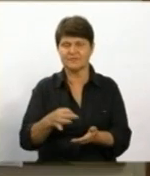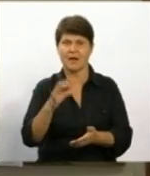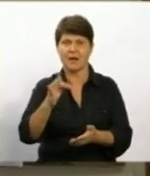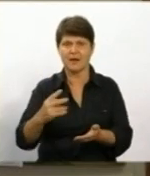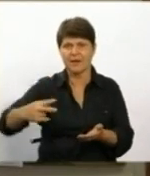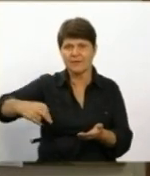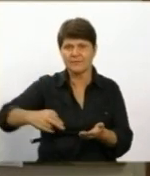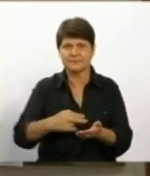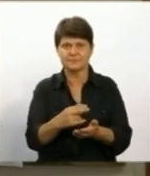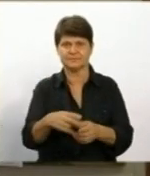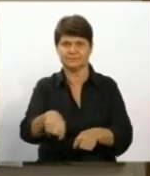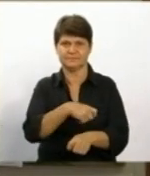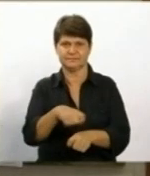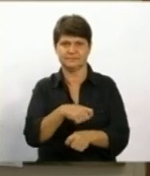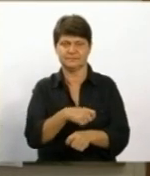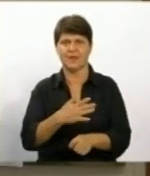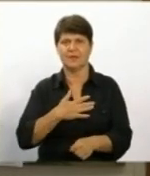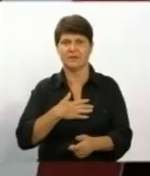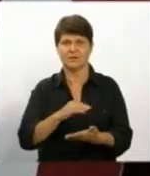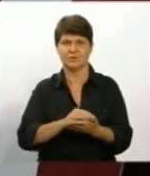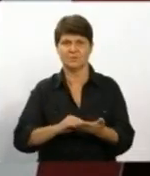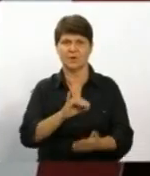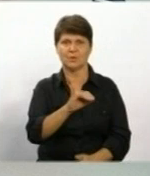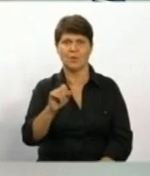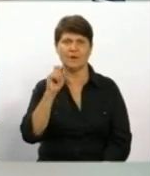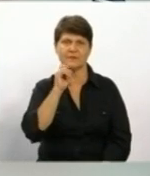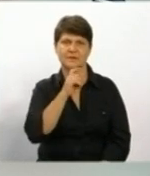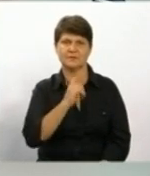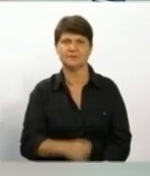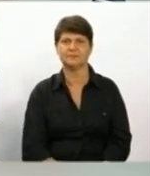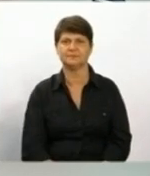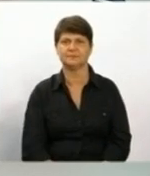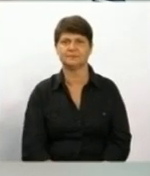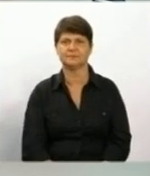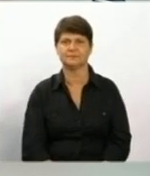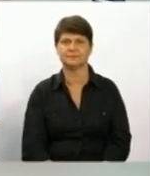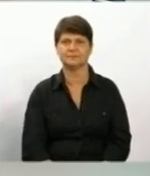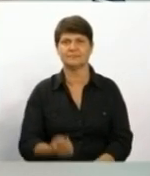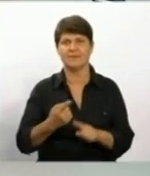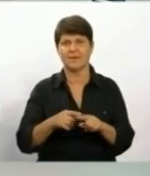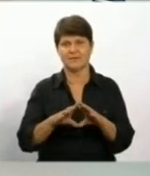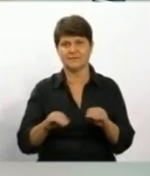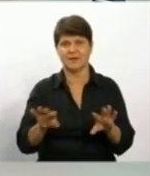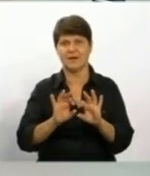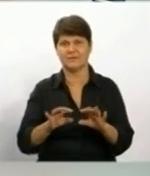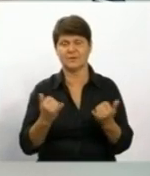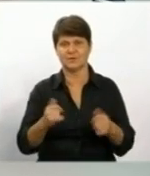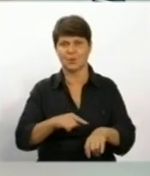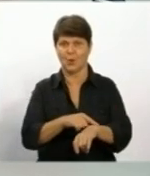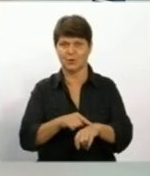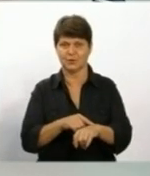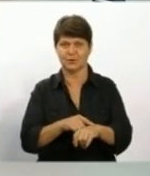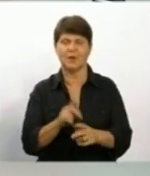Івана Дзівінська, Вадим Немучак, новини на Суспільному, Вінниця. Це вся інформація. На цю годину